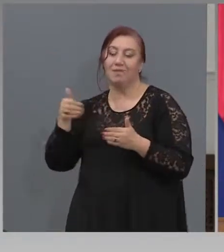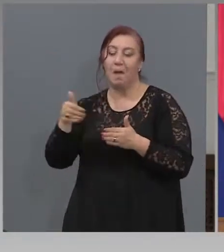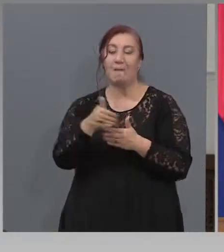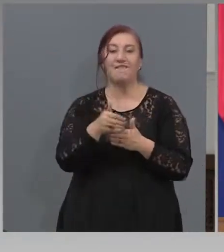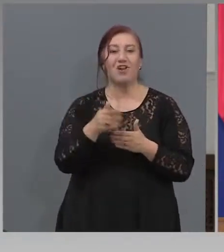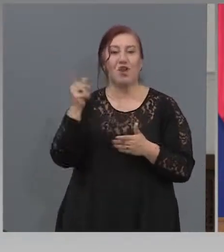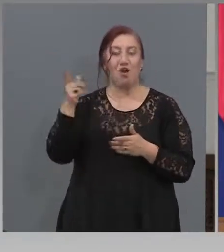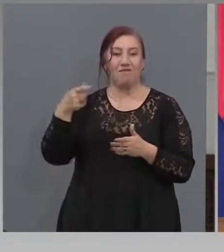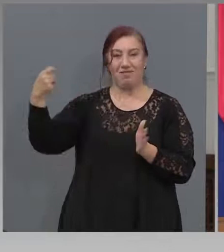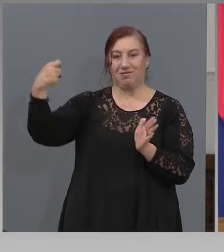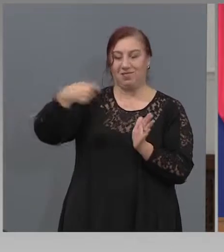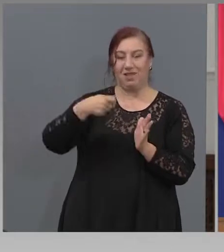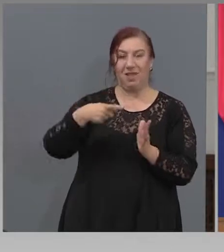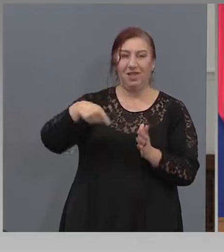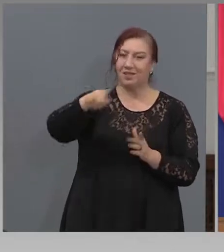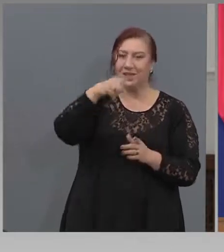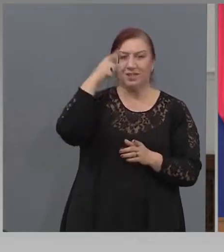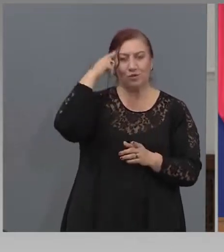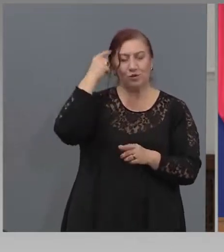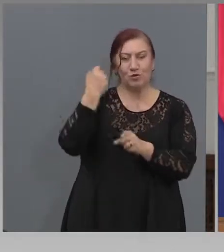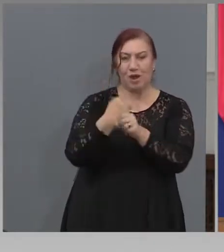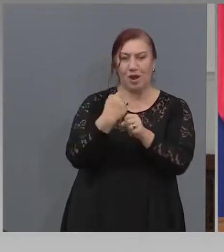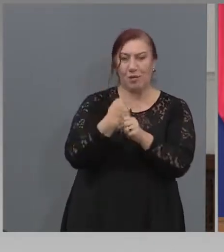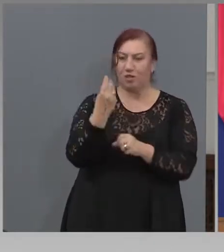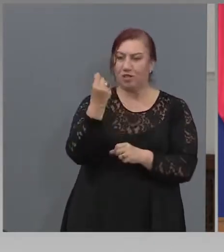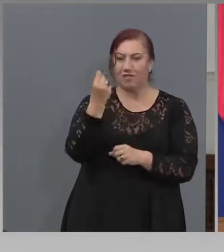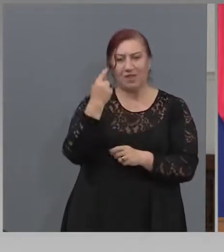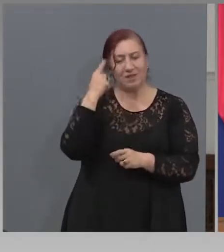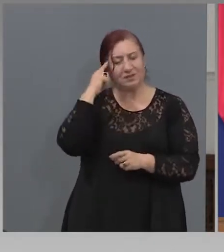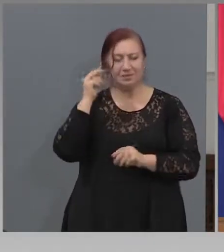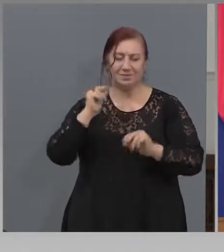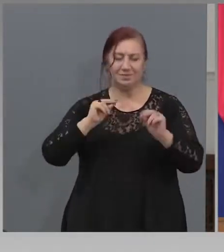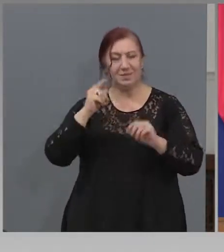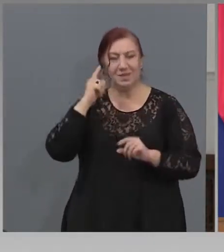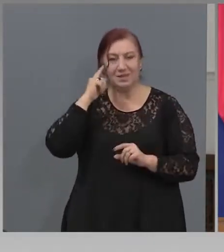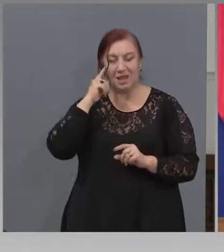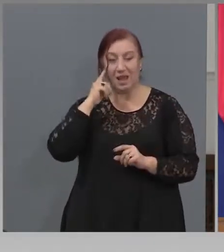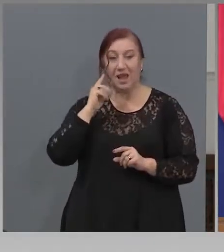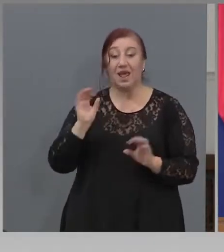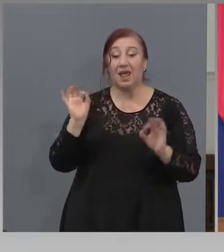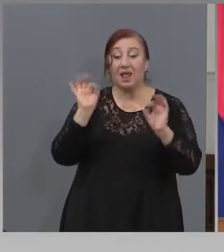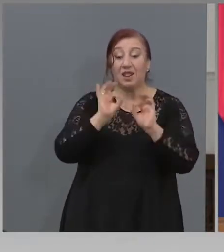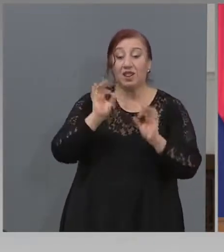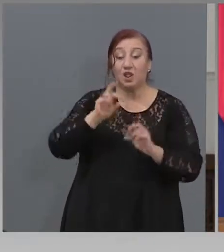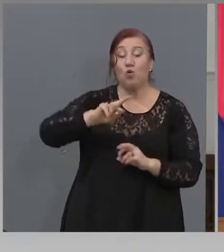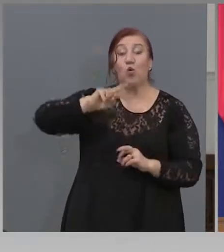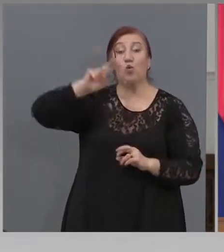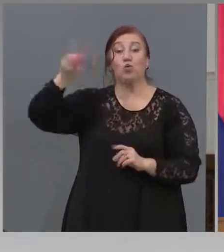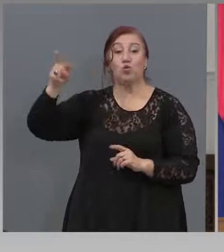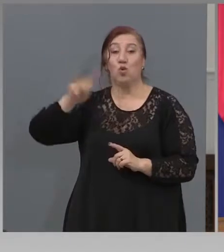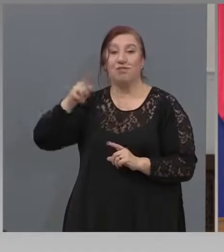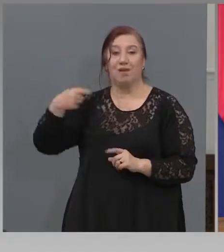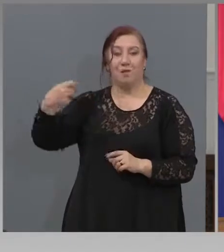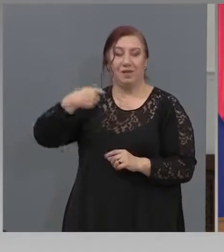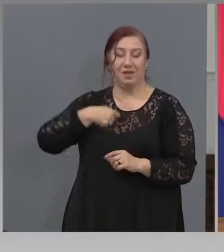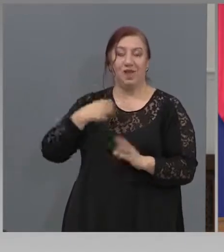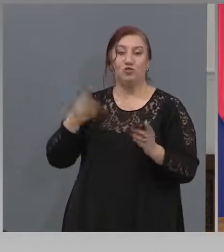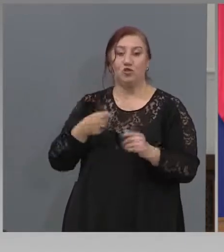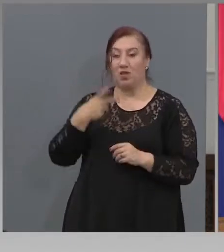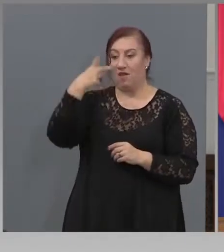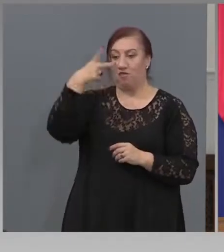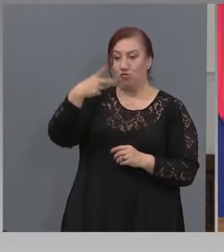занимават с финанси, знаят. Сиреч, никой друг после на пазара няма да ни даде, защото става втори, трети, четвърти, пети.